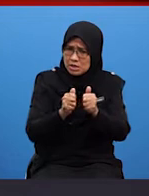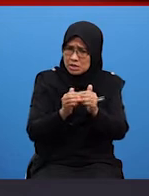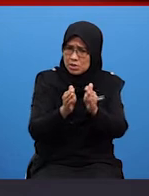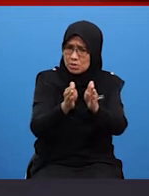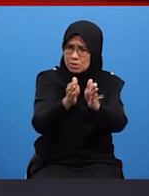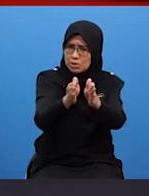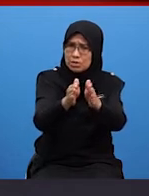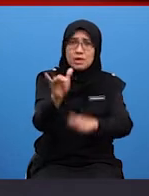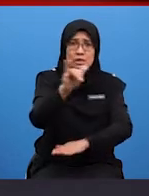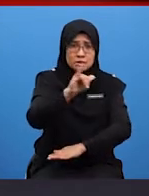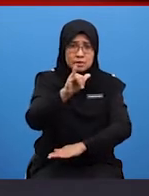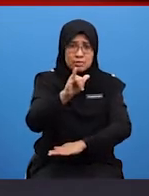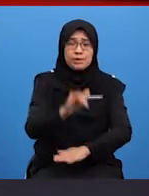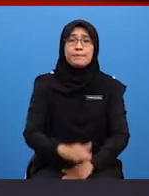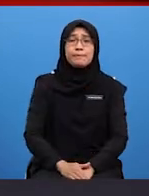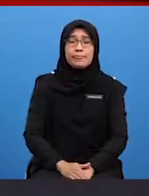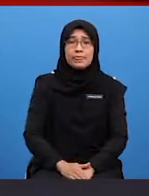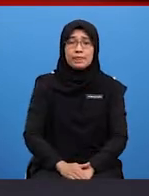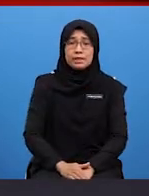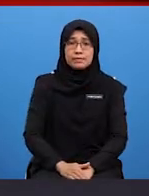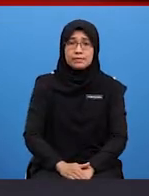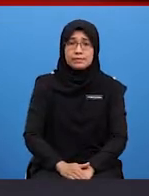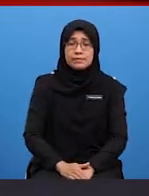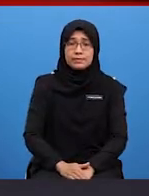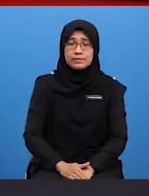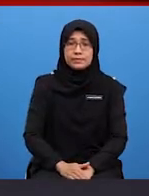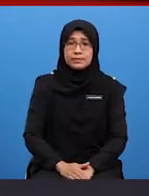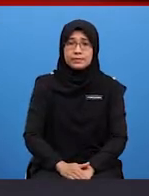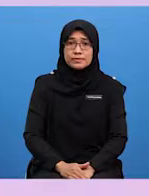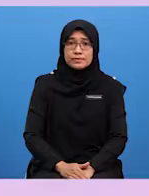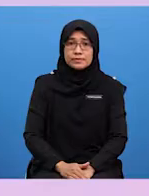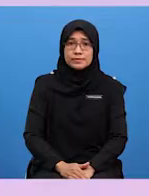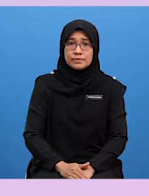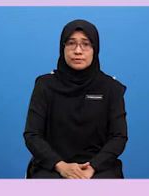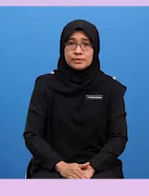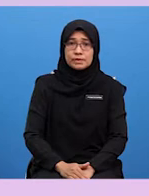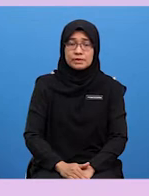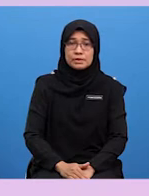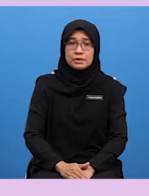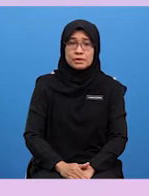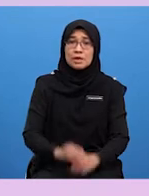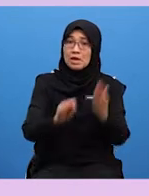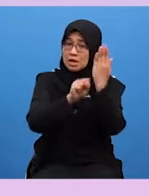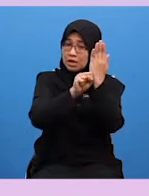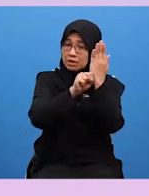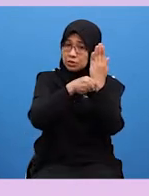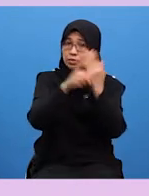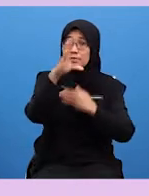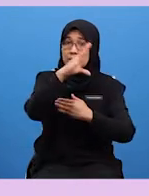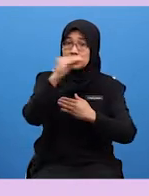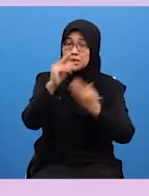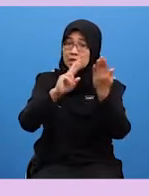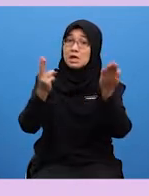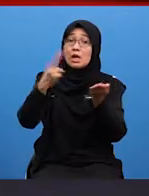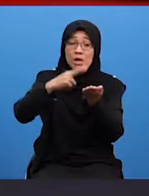Jadi sebagai fasa terakhir dalam penyediaan penulisan kita ialah Pelajar-pelajar ingat, sumber dan